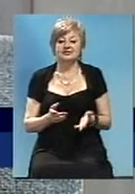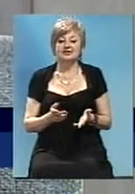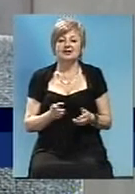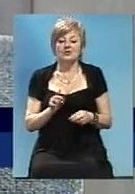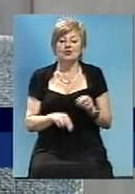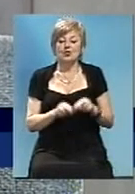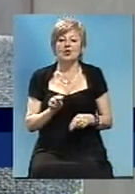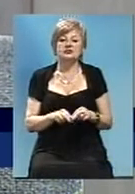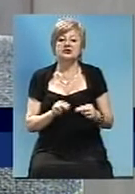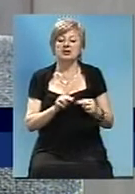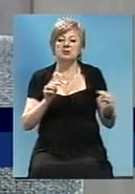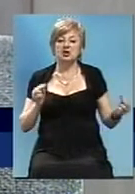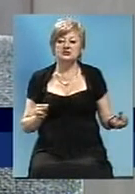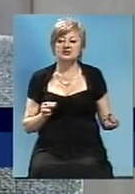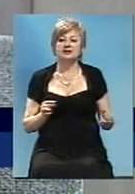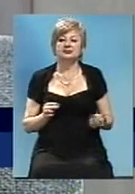строительства маста.